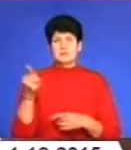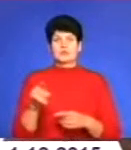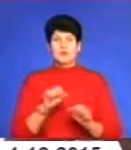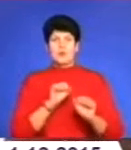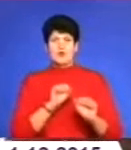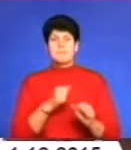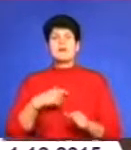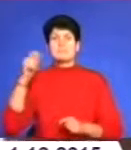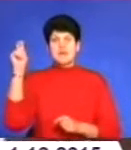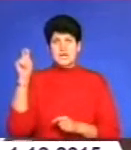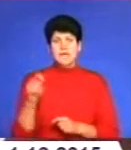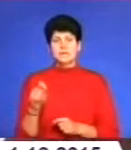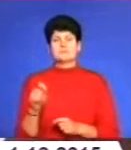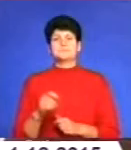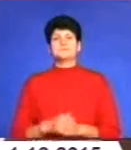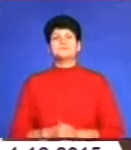доїхати все-таки.